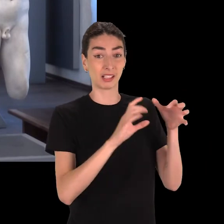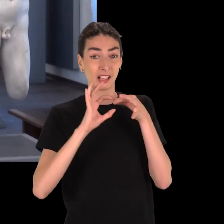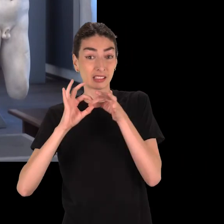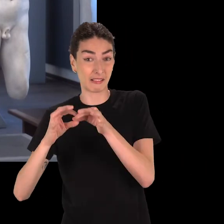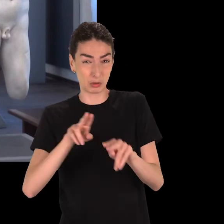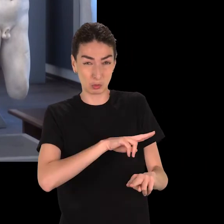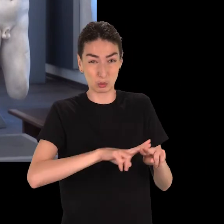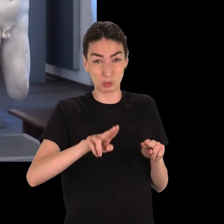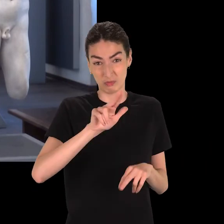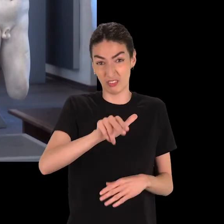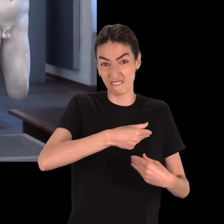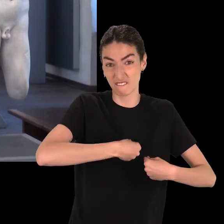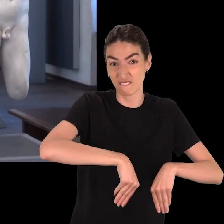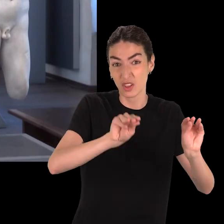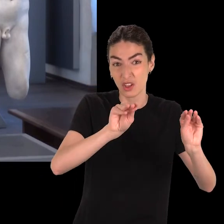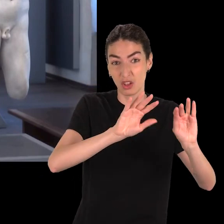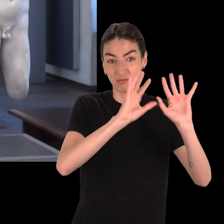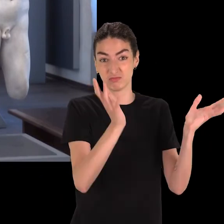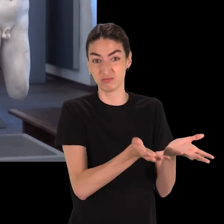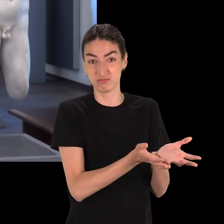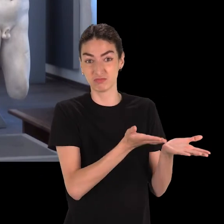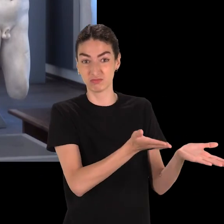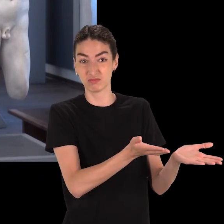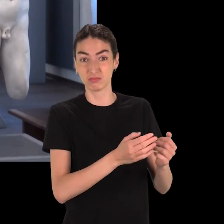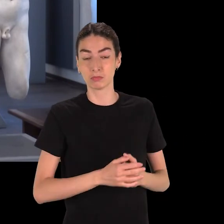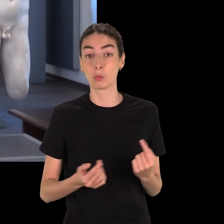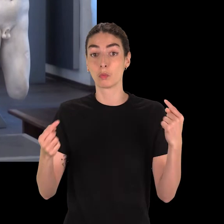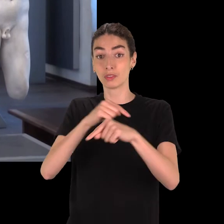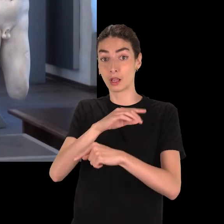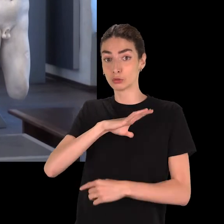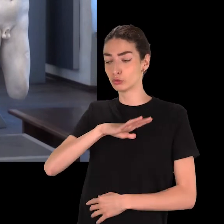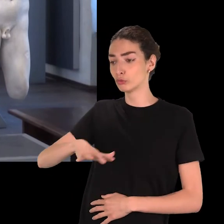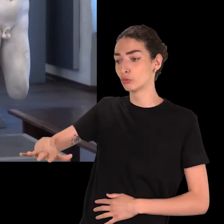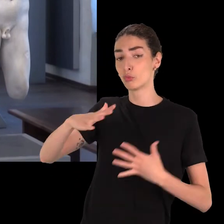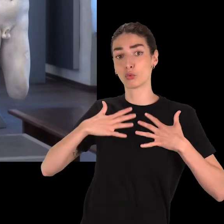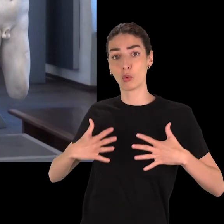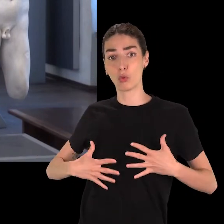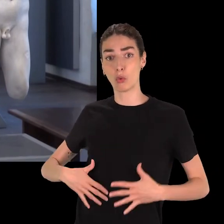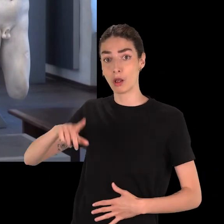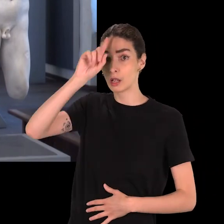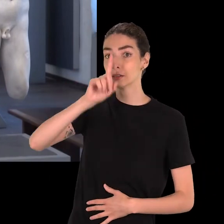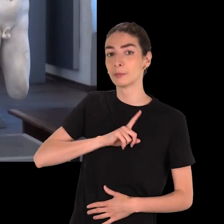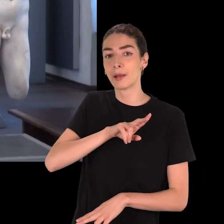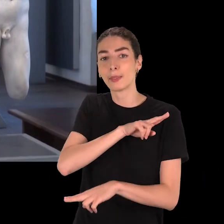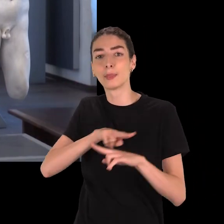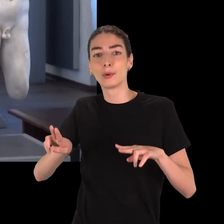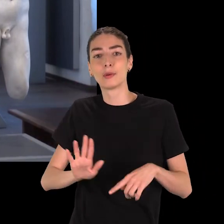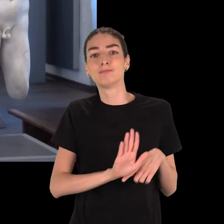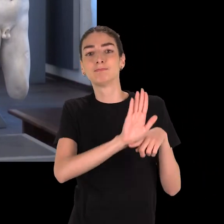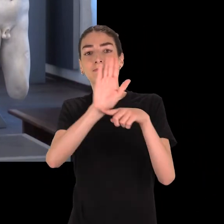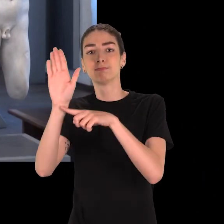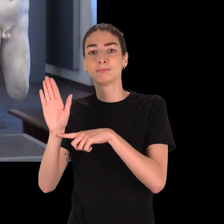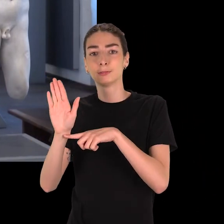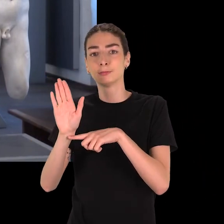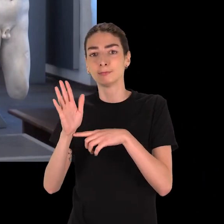par les bêtes, ou encore à ceux des esclaves qui étaient mis en vente nue sur le marché. À l'opposé de ces corps exposés, qui sont donc pathétiques ou